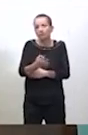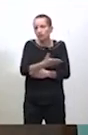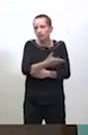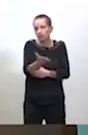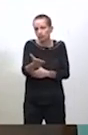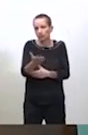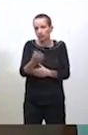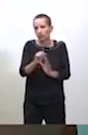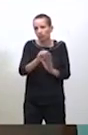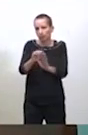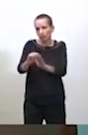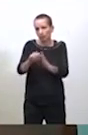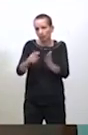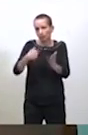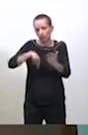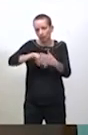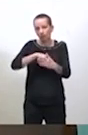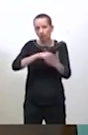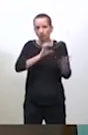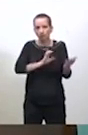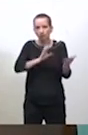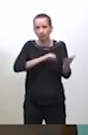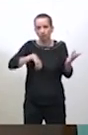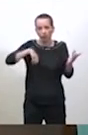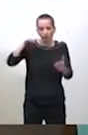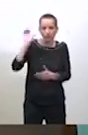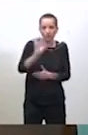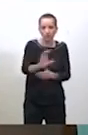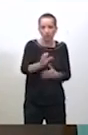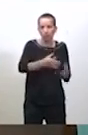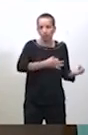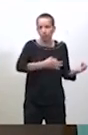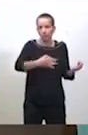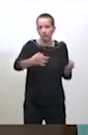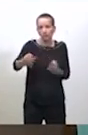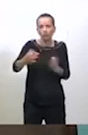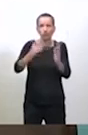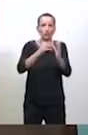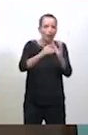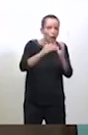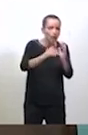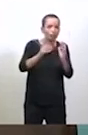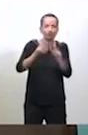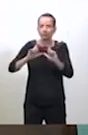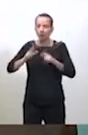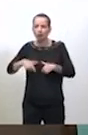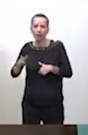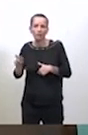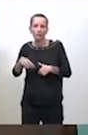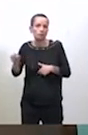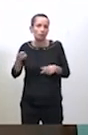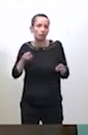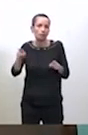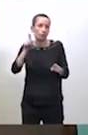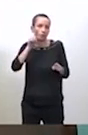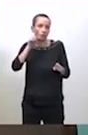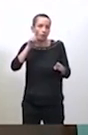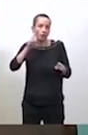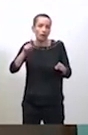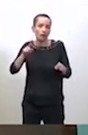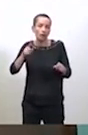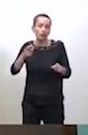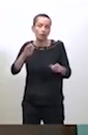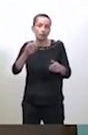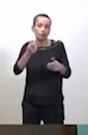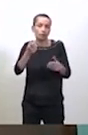avant tout agi dans une continuité sur l'investissement et les crèches, les écoles, bien évidemment. Nous sommes face à l'accroissement démographique.